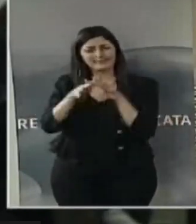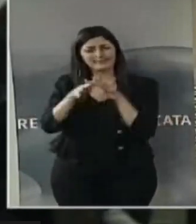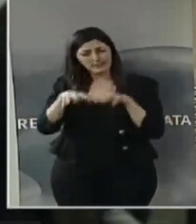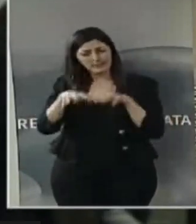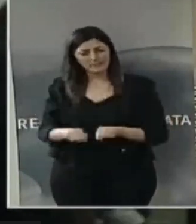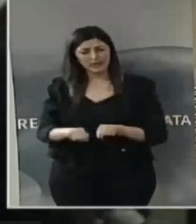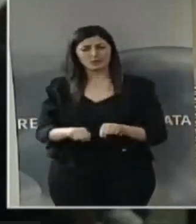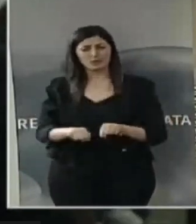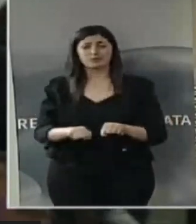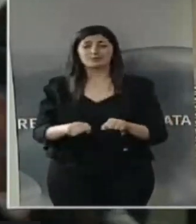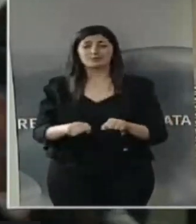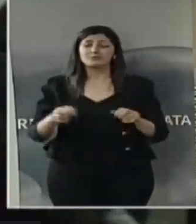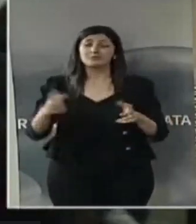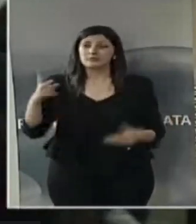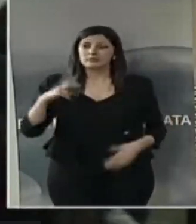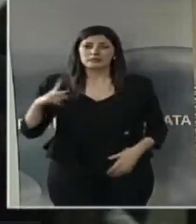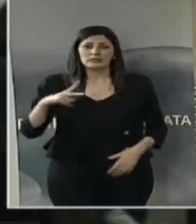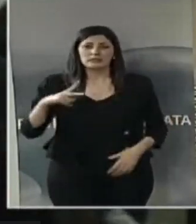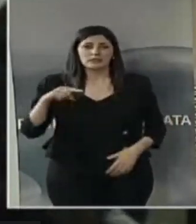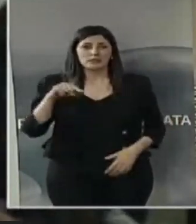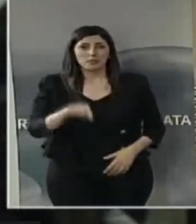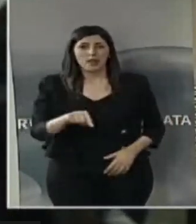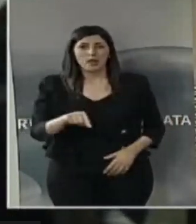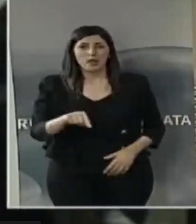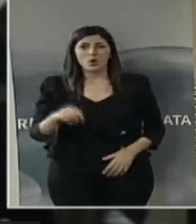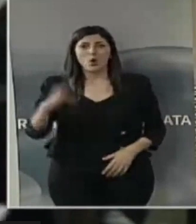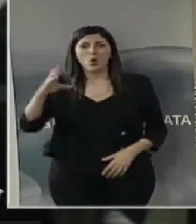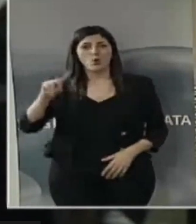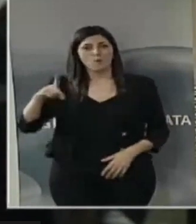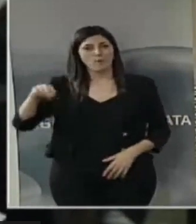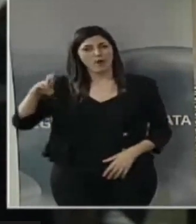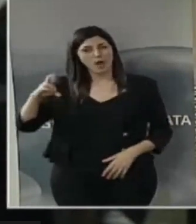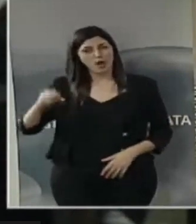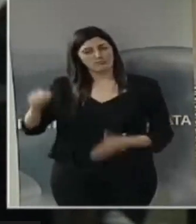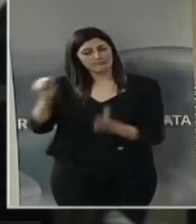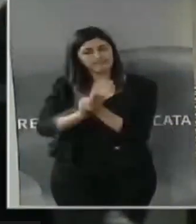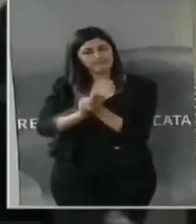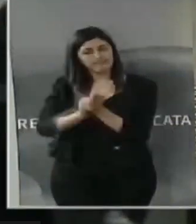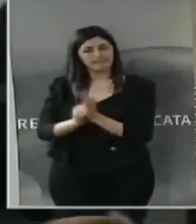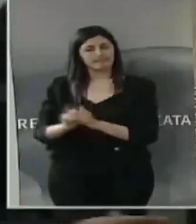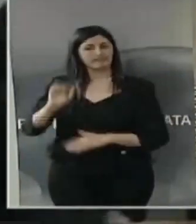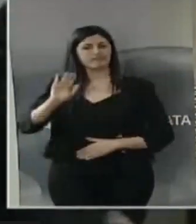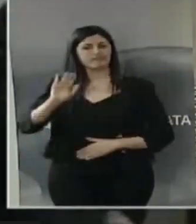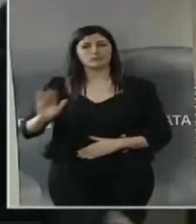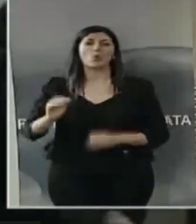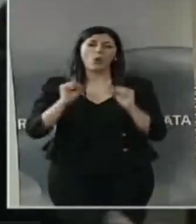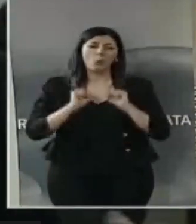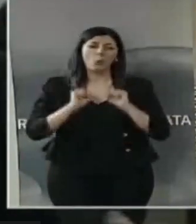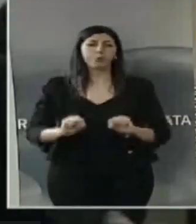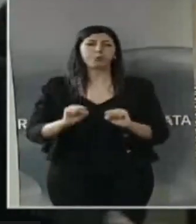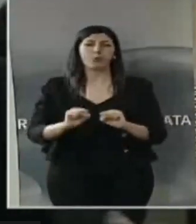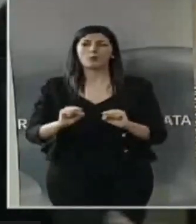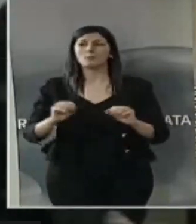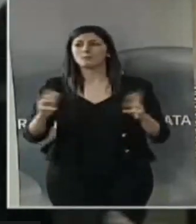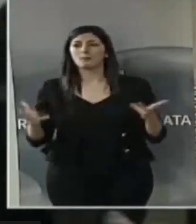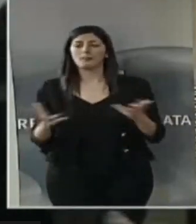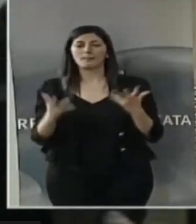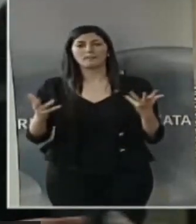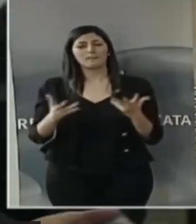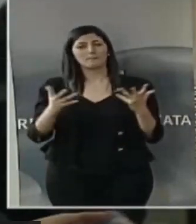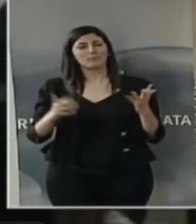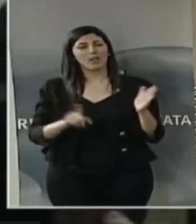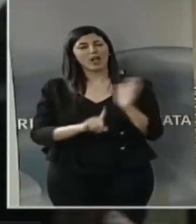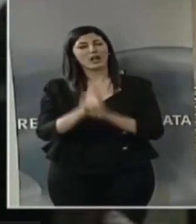determinazione di Cupparo possano essere più forieri di